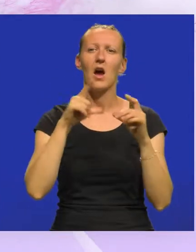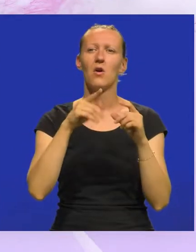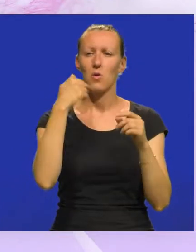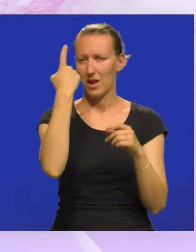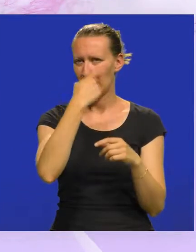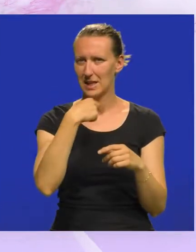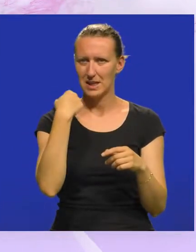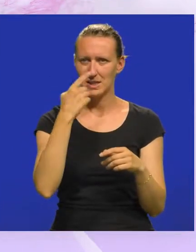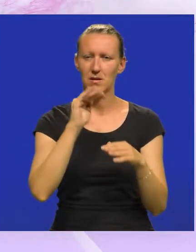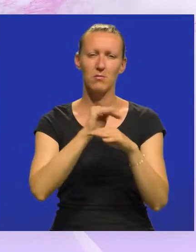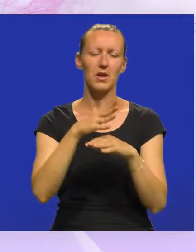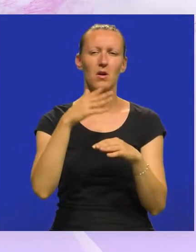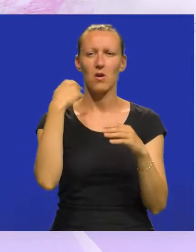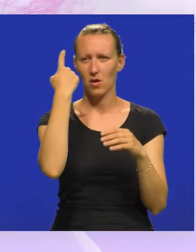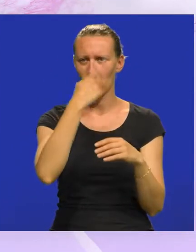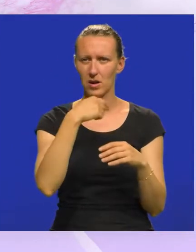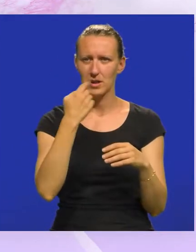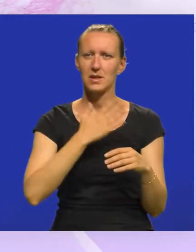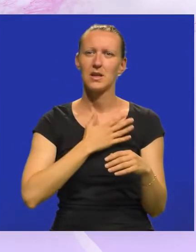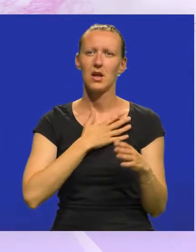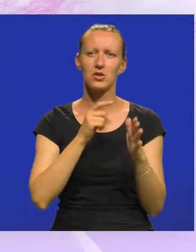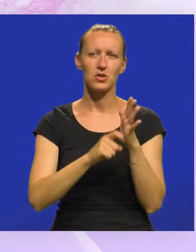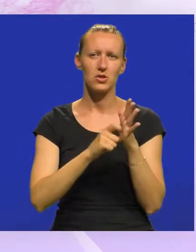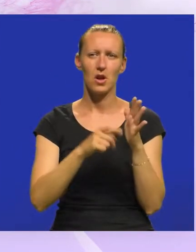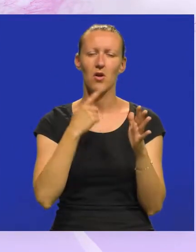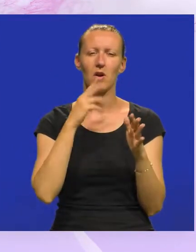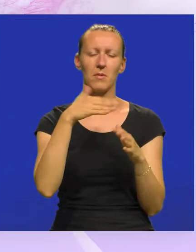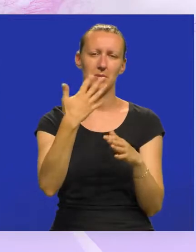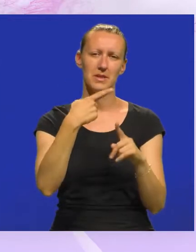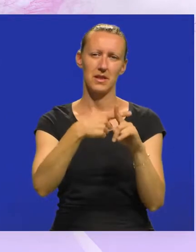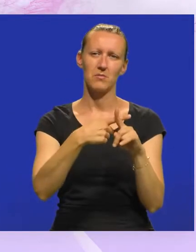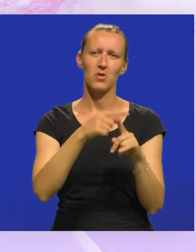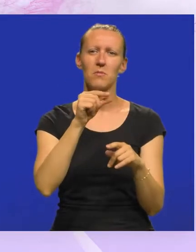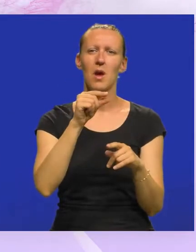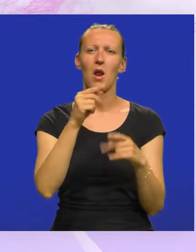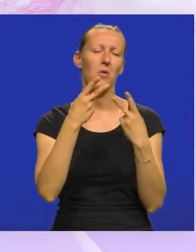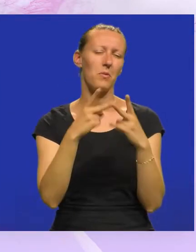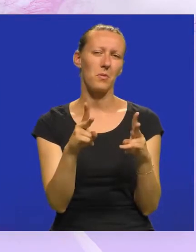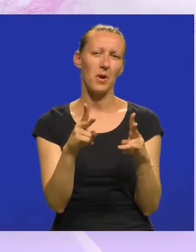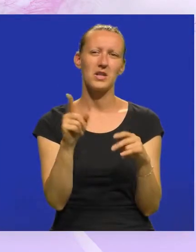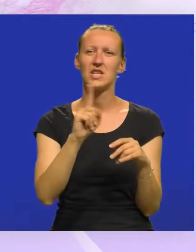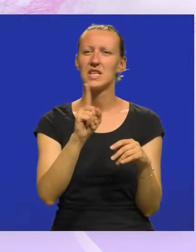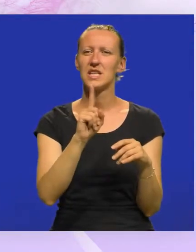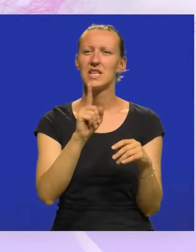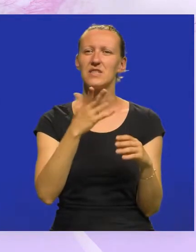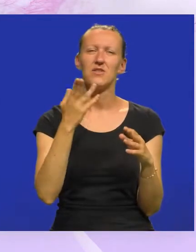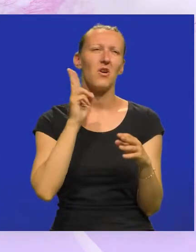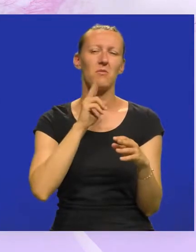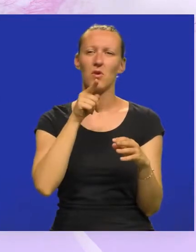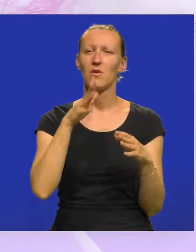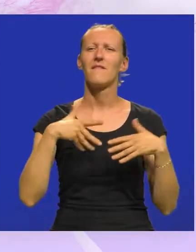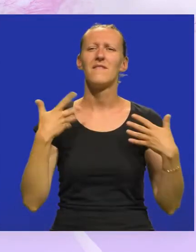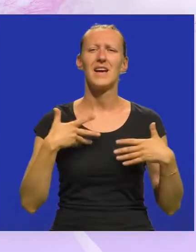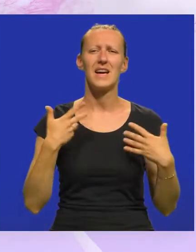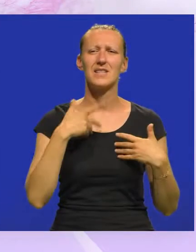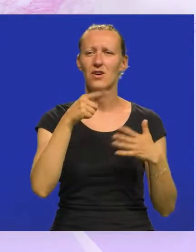portretima, preko portreta naših članova kluba 50+. Malo su neobični, nisu uobičajni, oni su